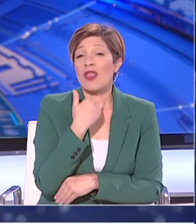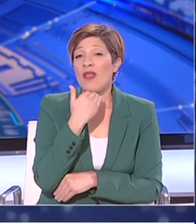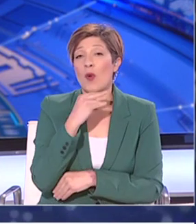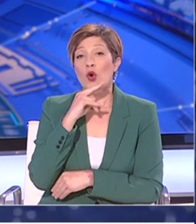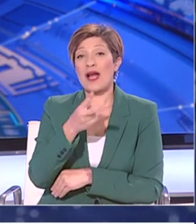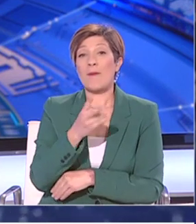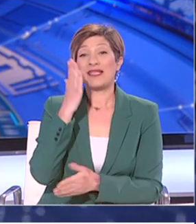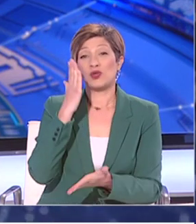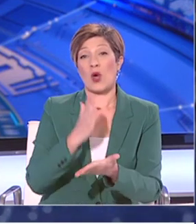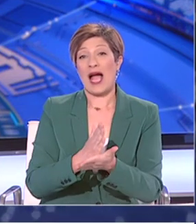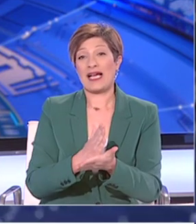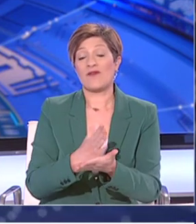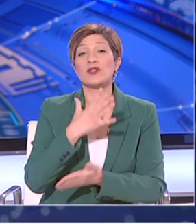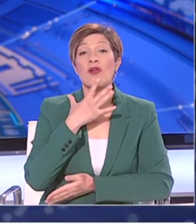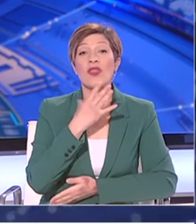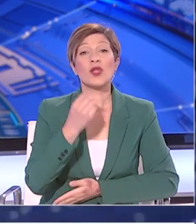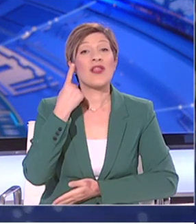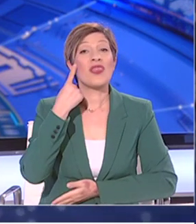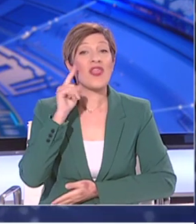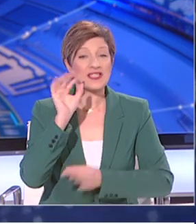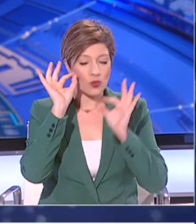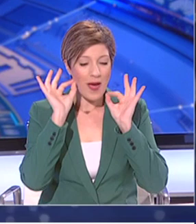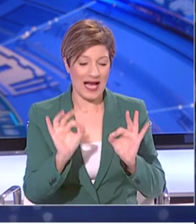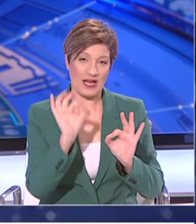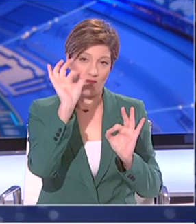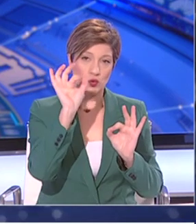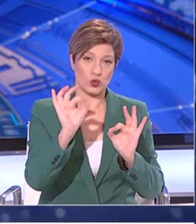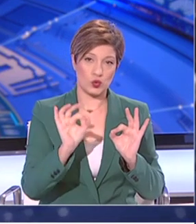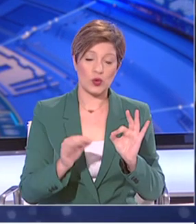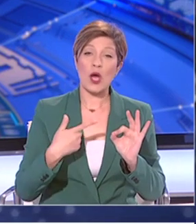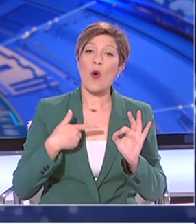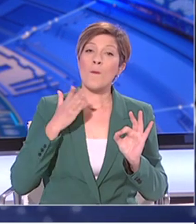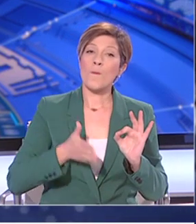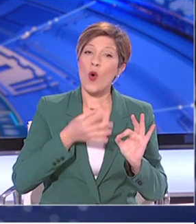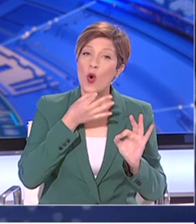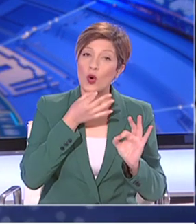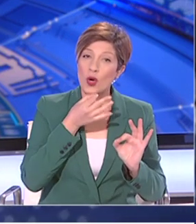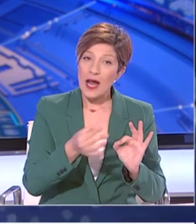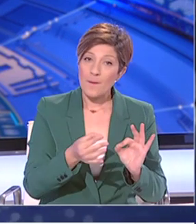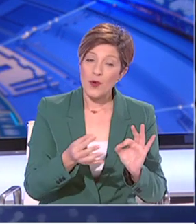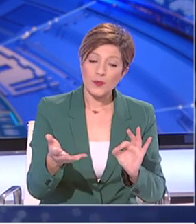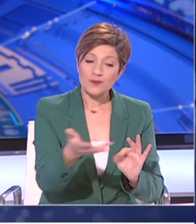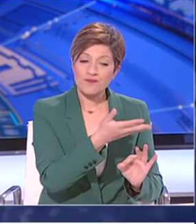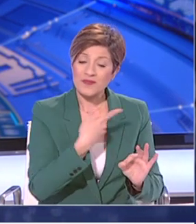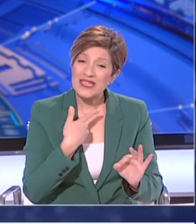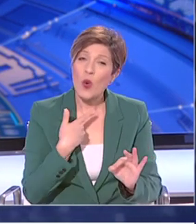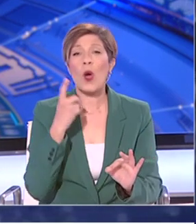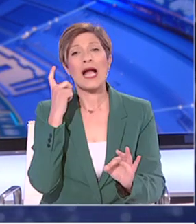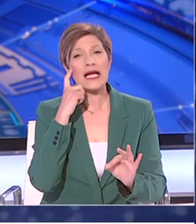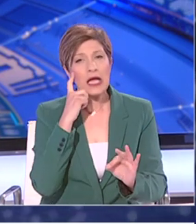επακριβώς, ότι δεν έχουμε ακριβώς επιδημιολογικά στοιχεία. Εκεί είναι, όπως μπορώ να πω, και αυτό είναι η αίσθηση την οποία αποκομίζω